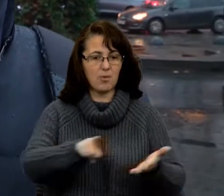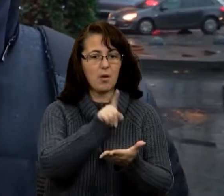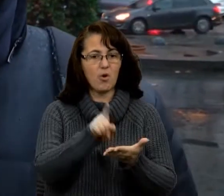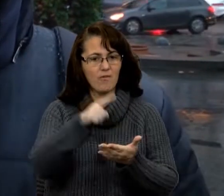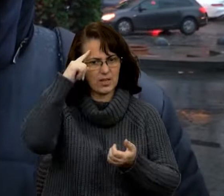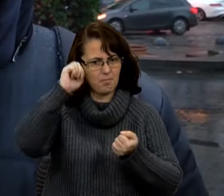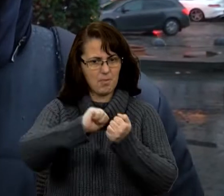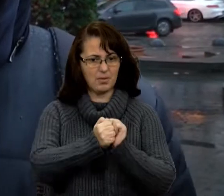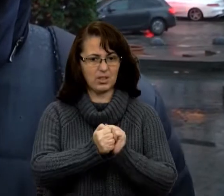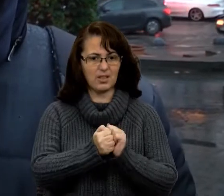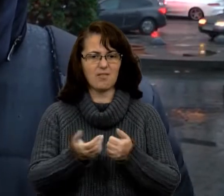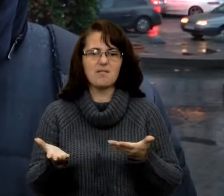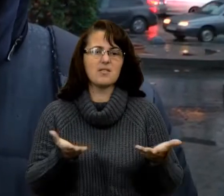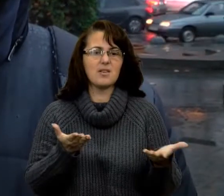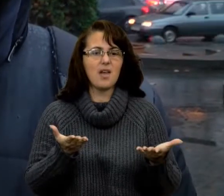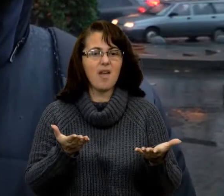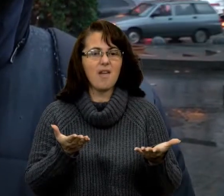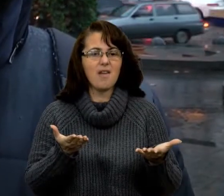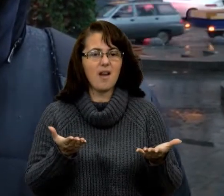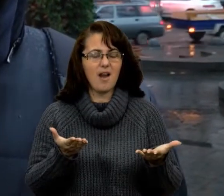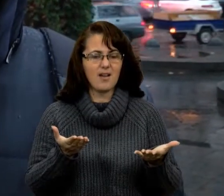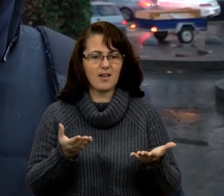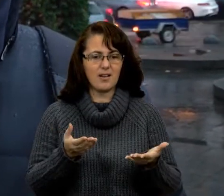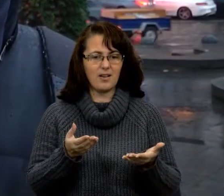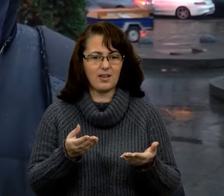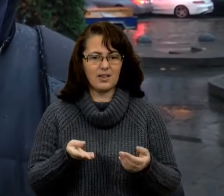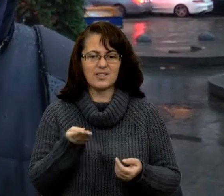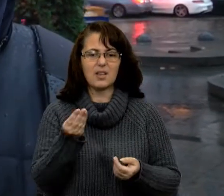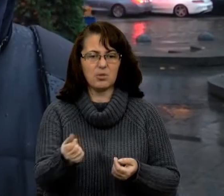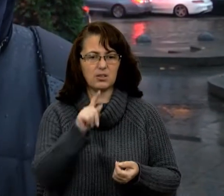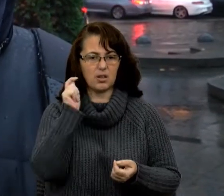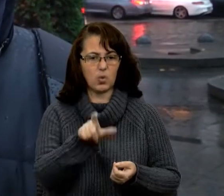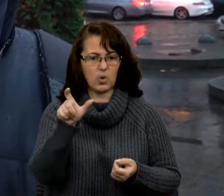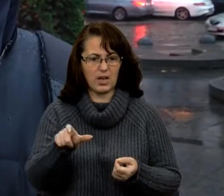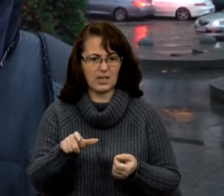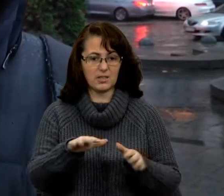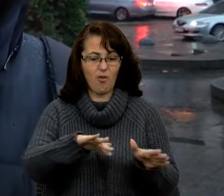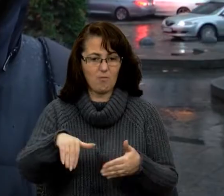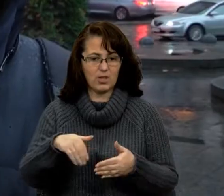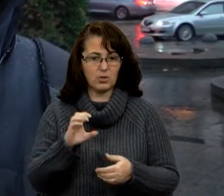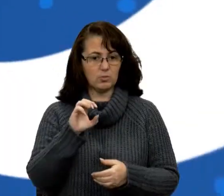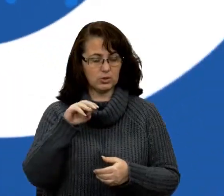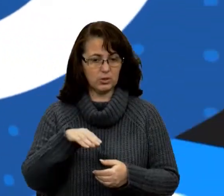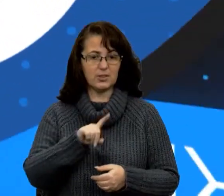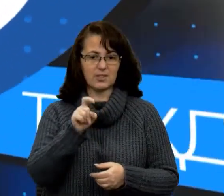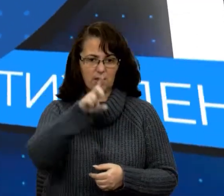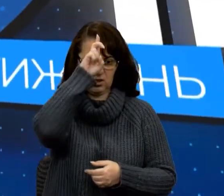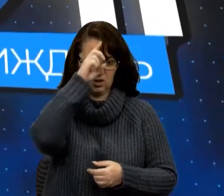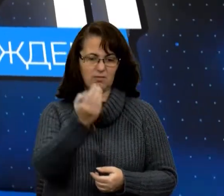яким чином заплатили українці в минулому столітті за наші державницькі прагнення.